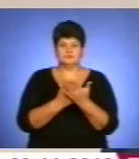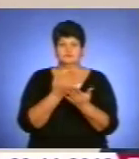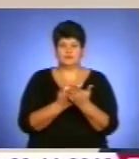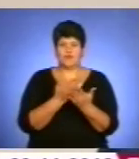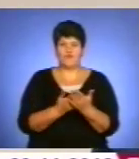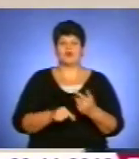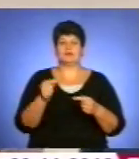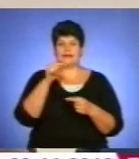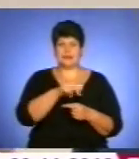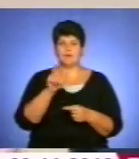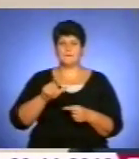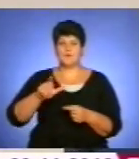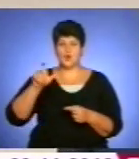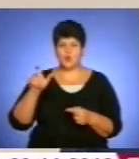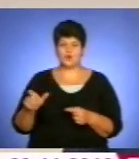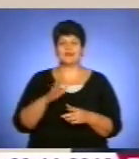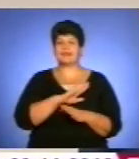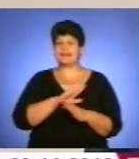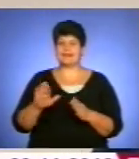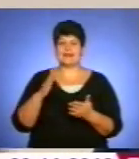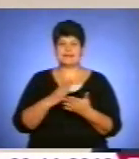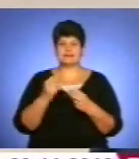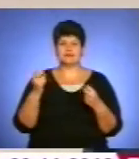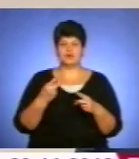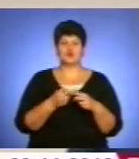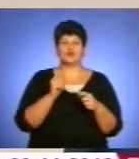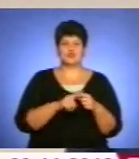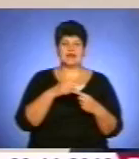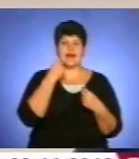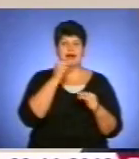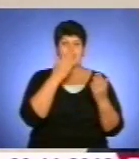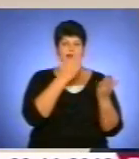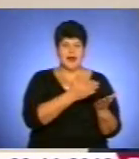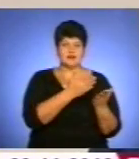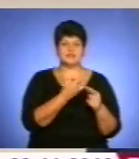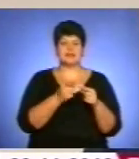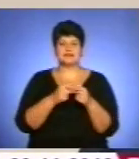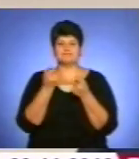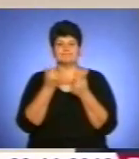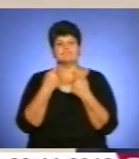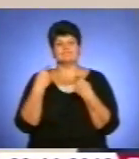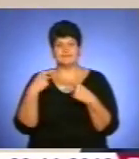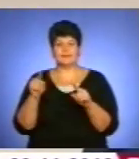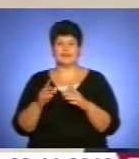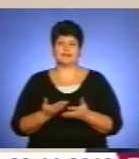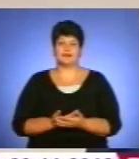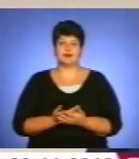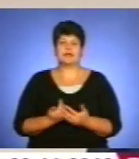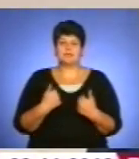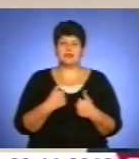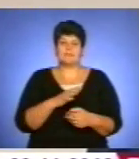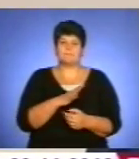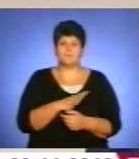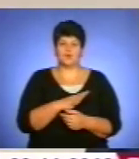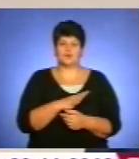тим людям, які не є фахівці, що це краще, а це трошечки не так. І мені було,